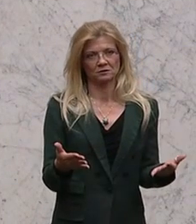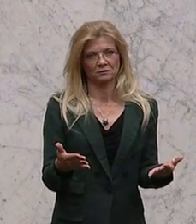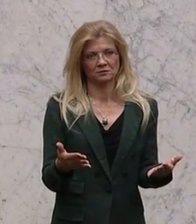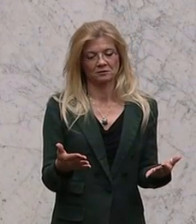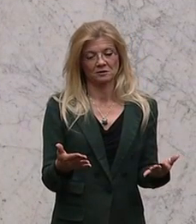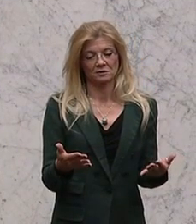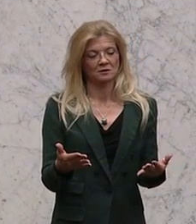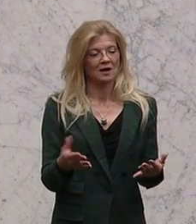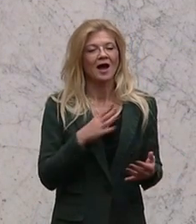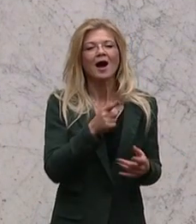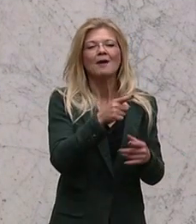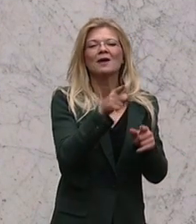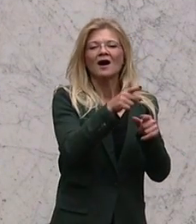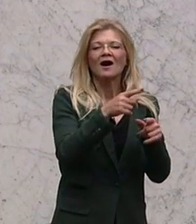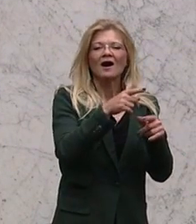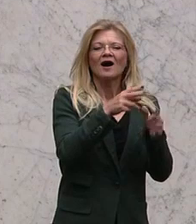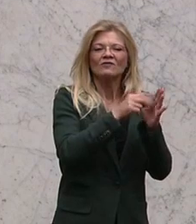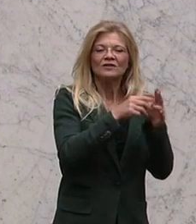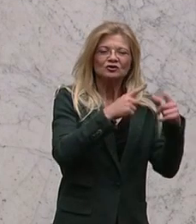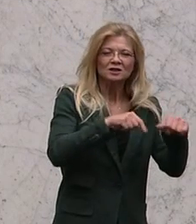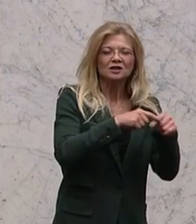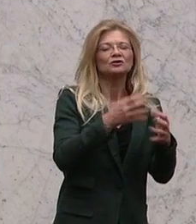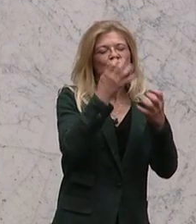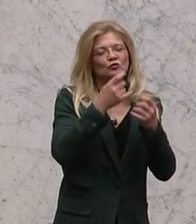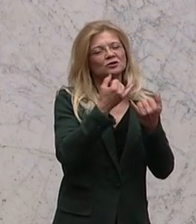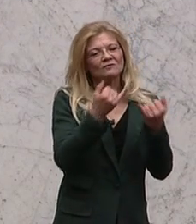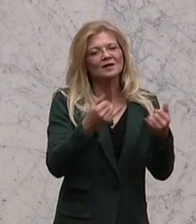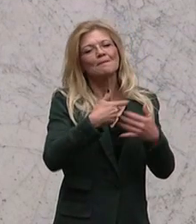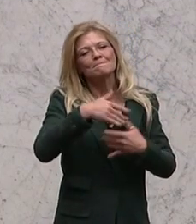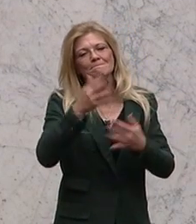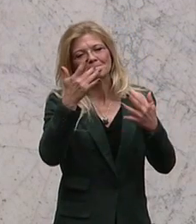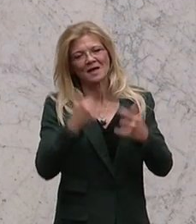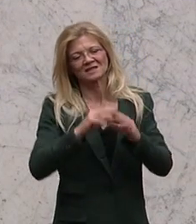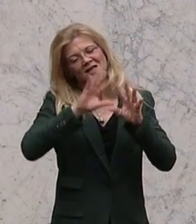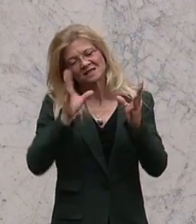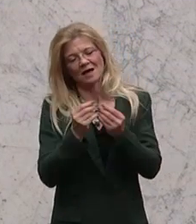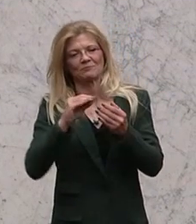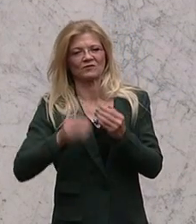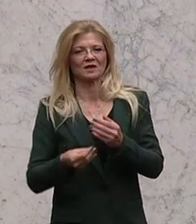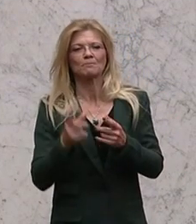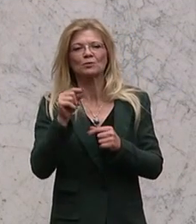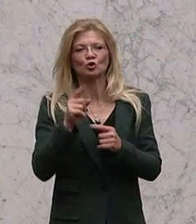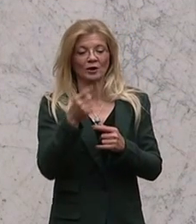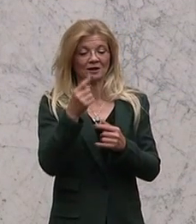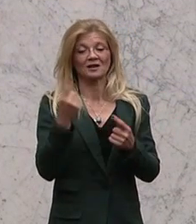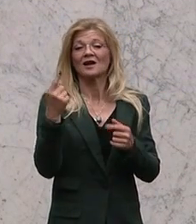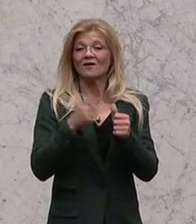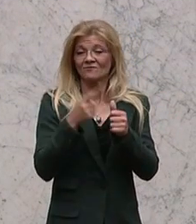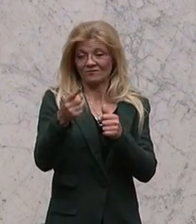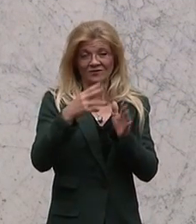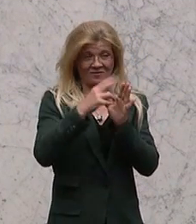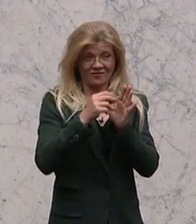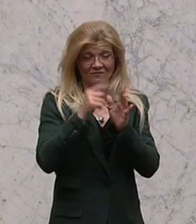Mehrzahl von Gesamtverträgen geändert. Damit kann jede Verwertungsgesellschaft einen eigenen Gesamtvertrag